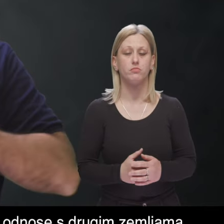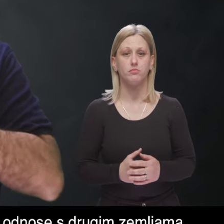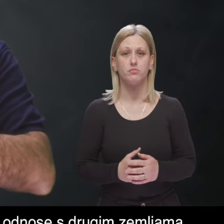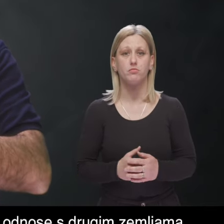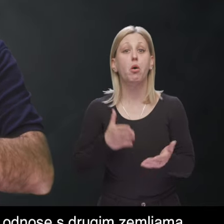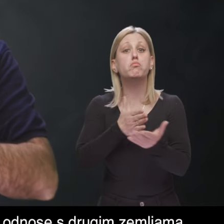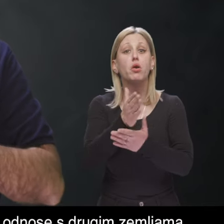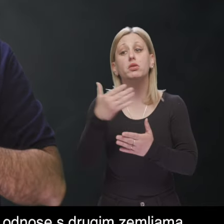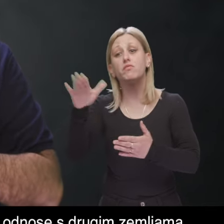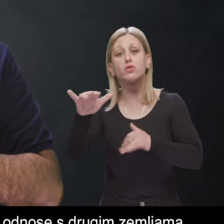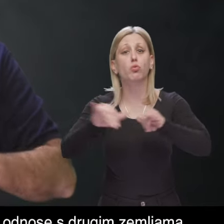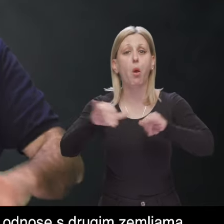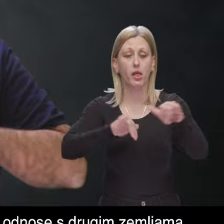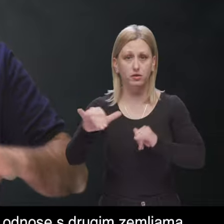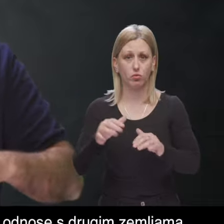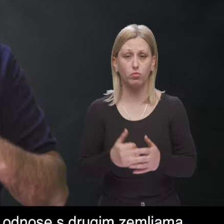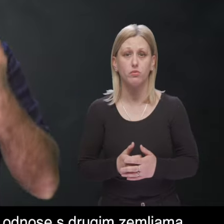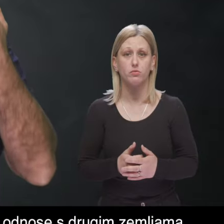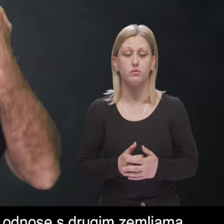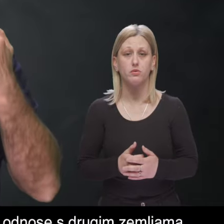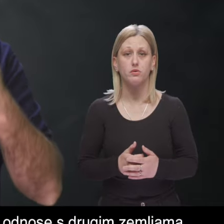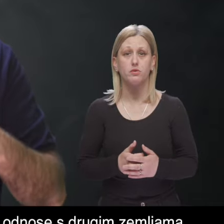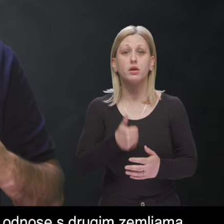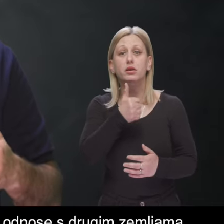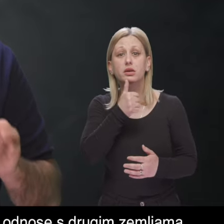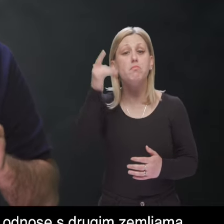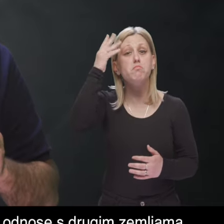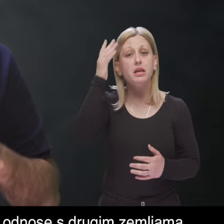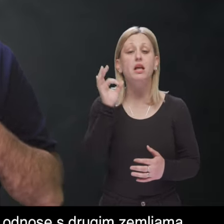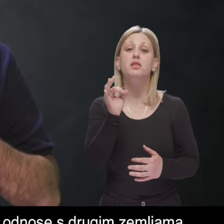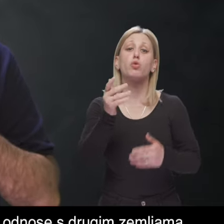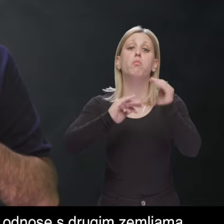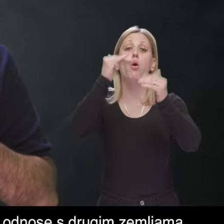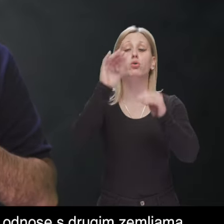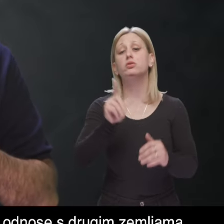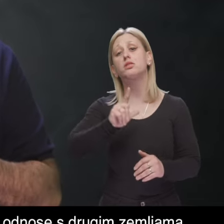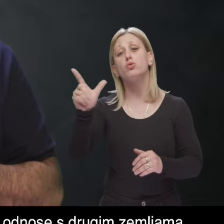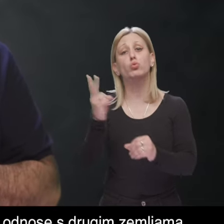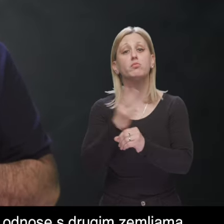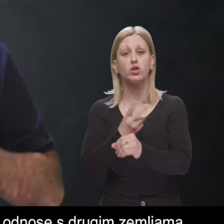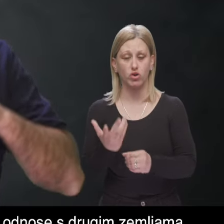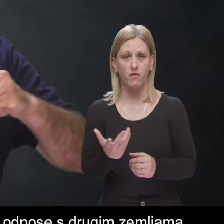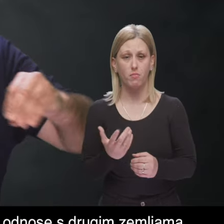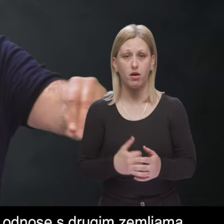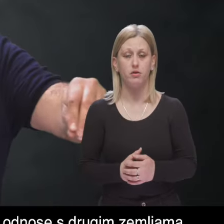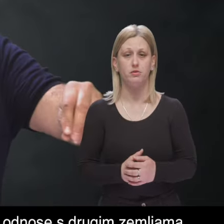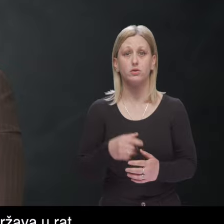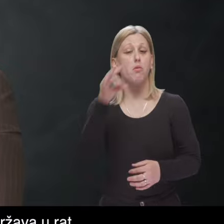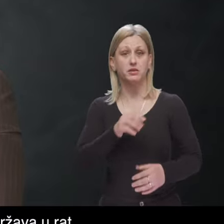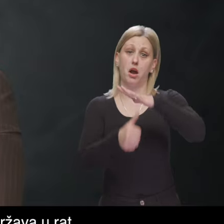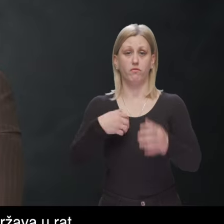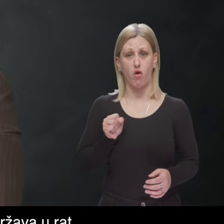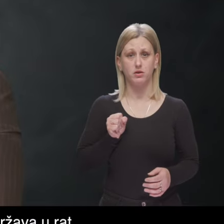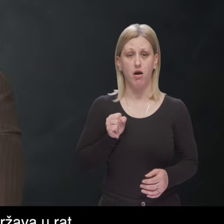provodi banjsku politiku i brine za dobre odnose u drugim zemljama.